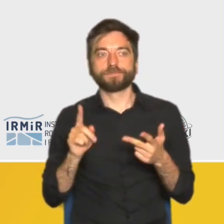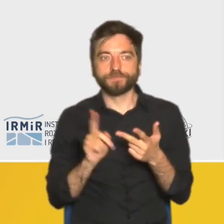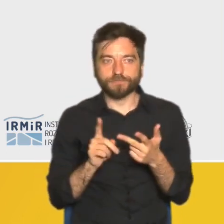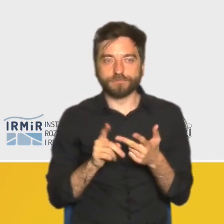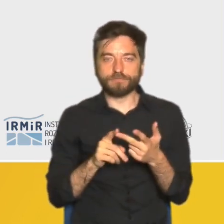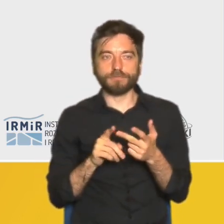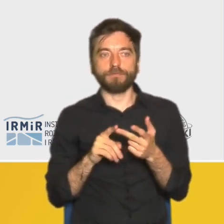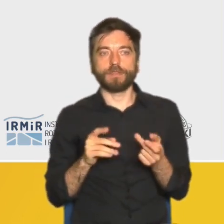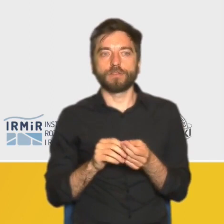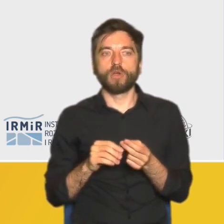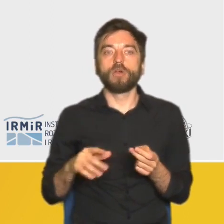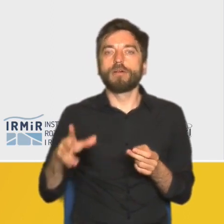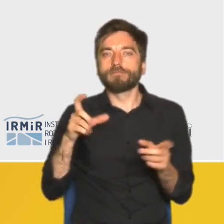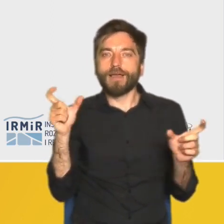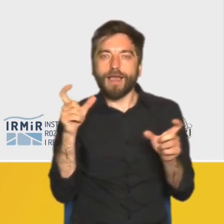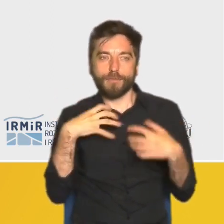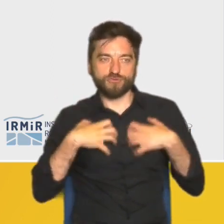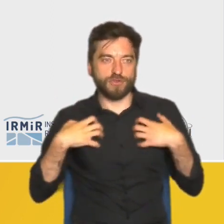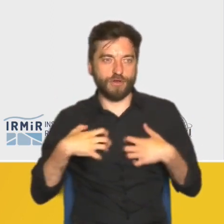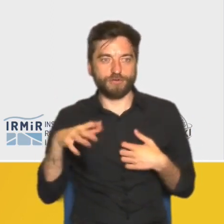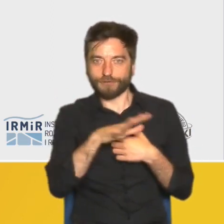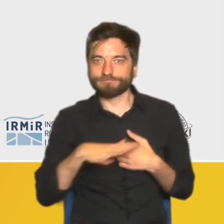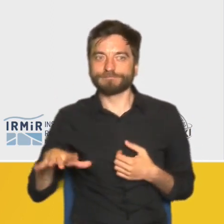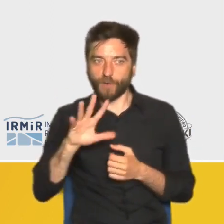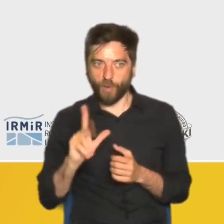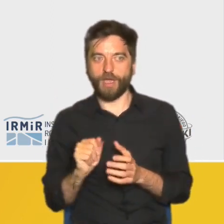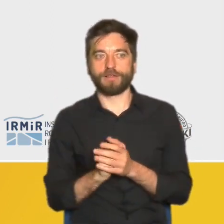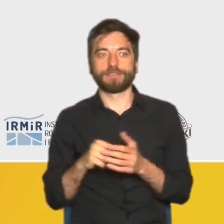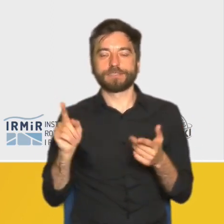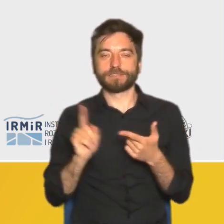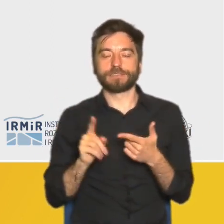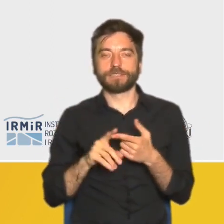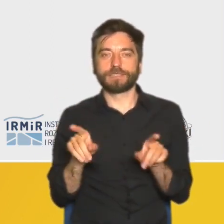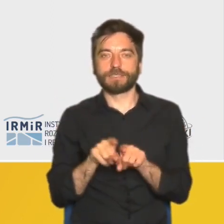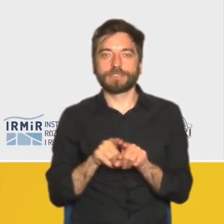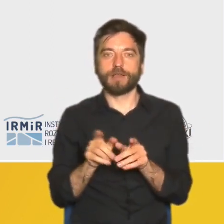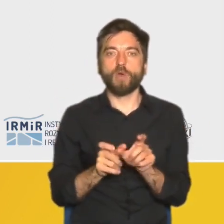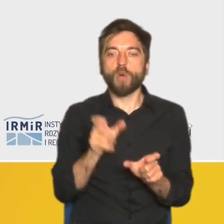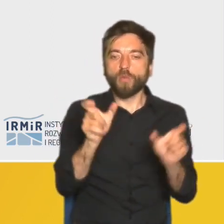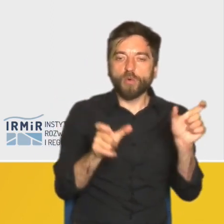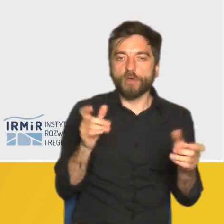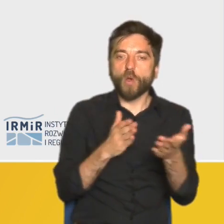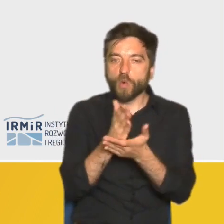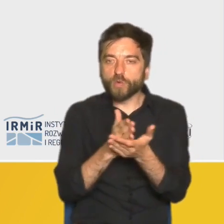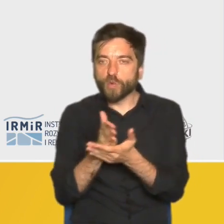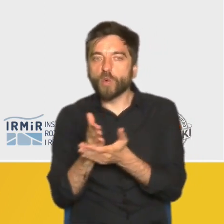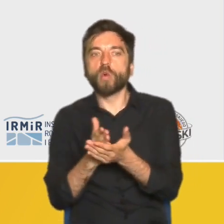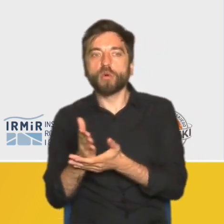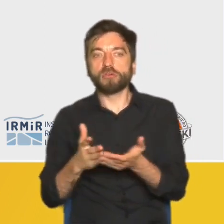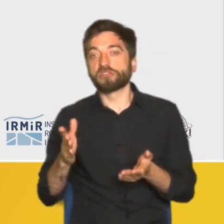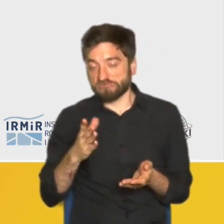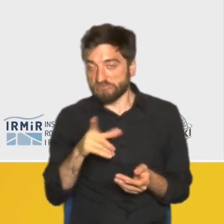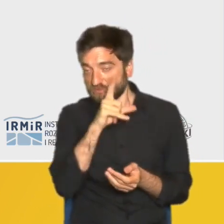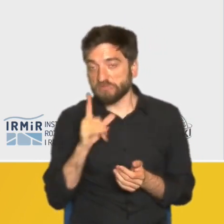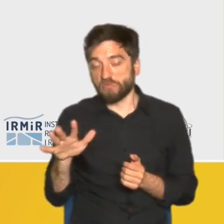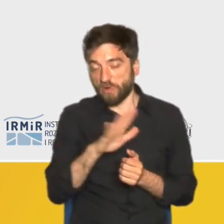Trzecie, bardzo ciekawe, lokalna infrastruktura społeczna, która wcale nie jest oceniana aż tak źle, jakbyśmy się mogli spodziewać. Nasi rozmówcy uważali, że